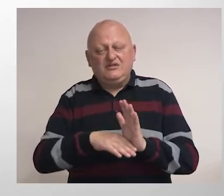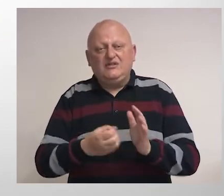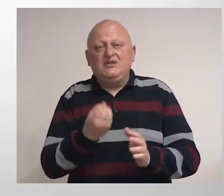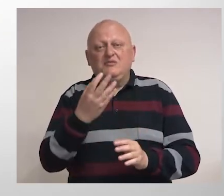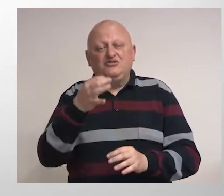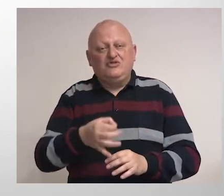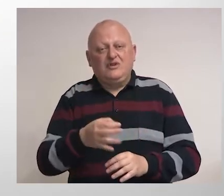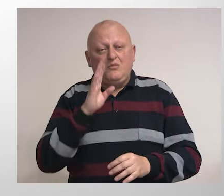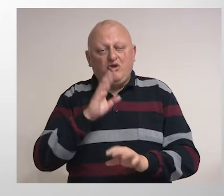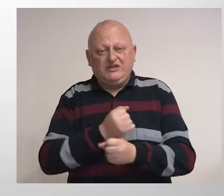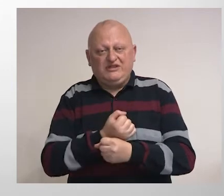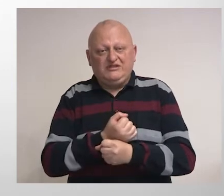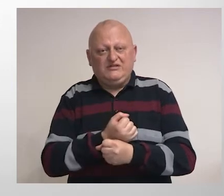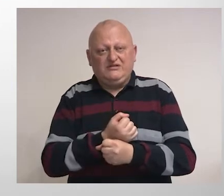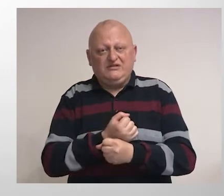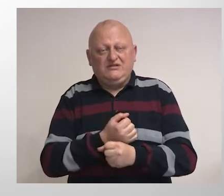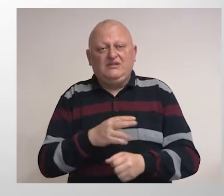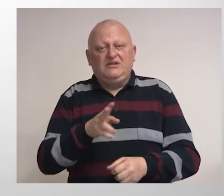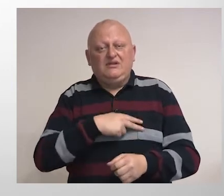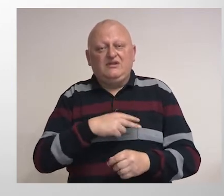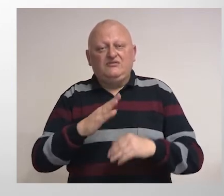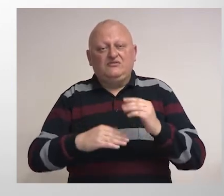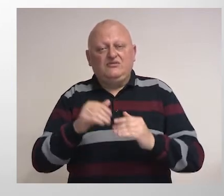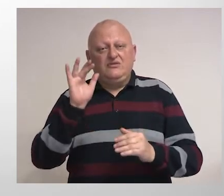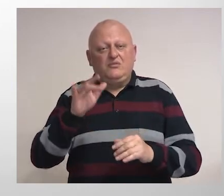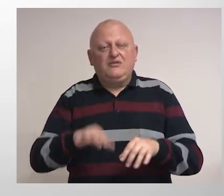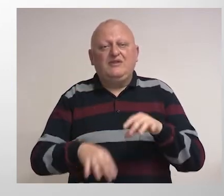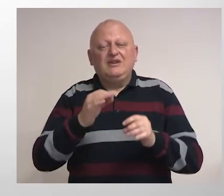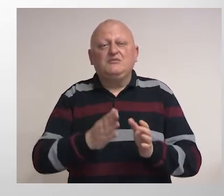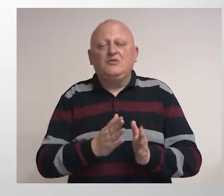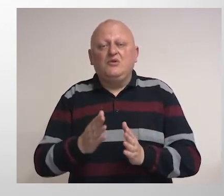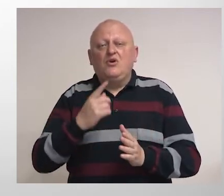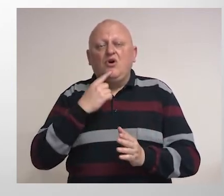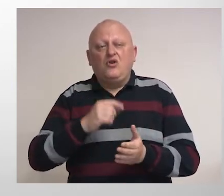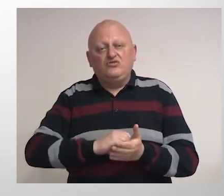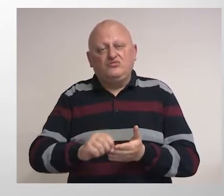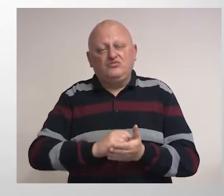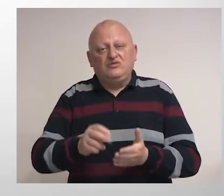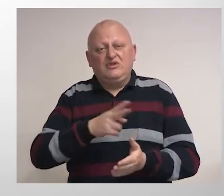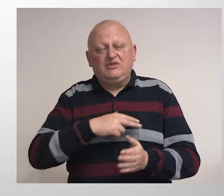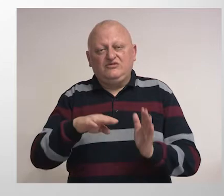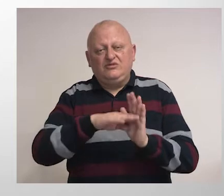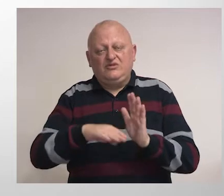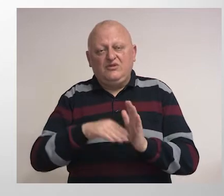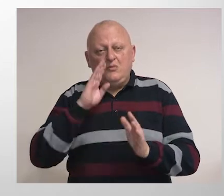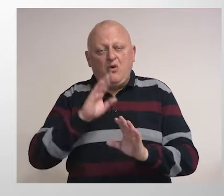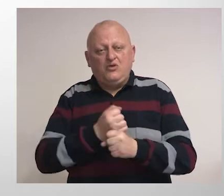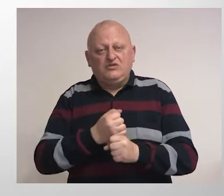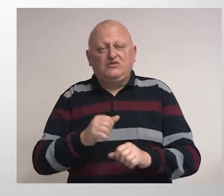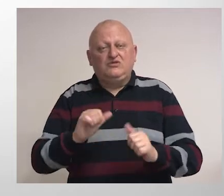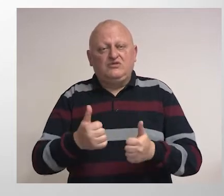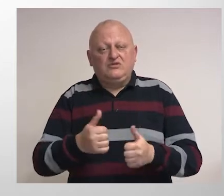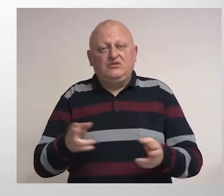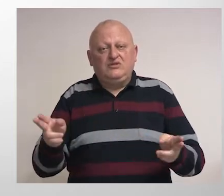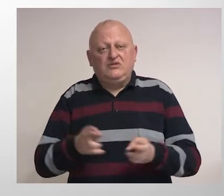Brčko distrikta BiH. Krivična dijela protiv izbornog procesa koja su propisane u krivičnom zakonu BiH su